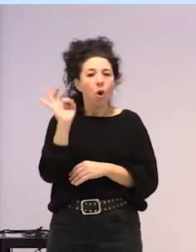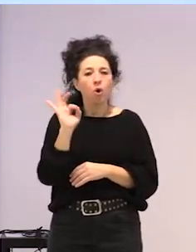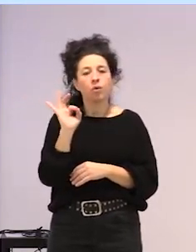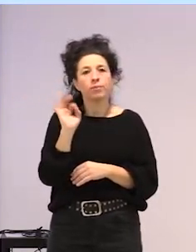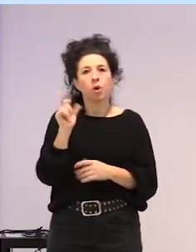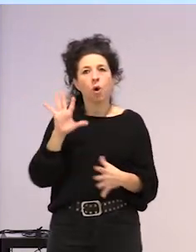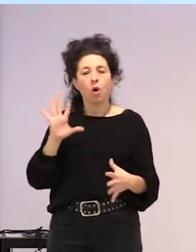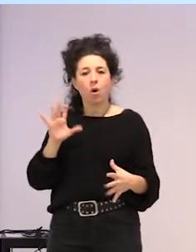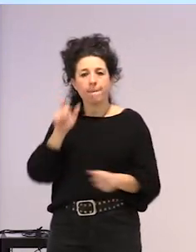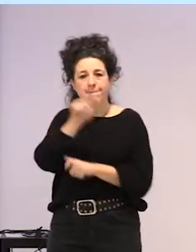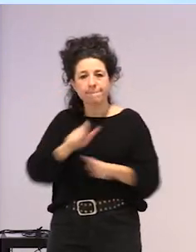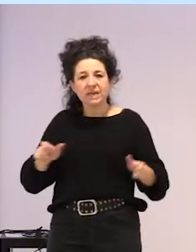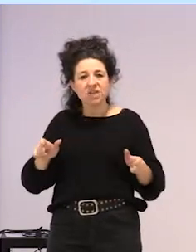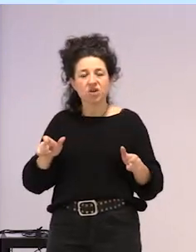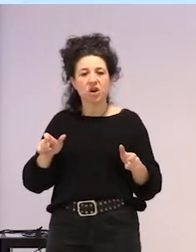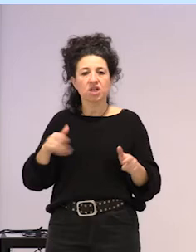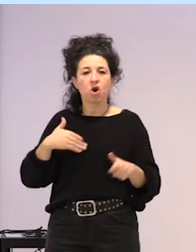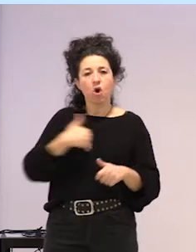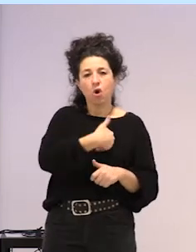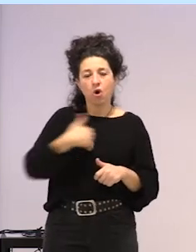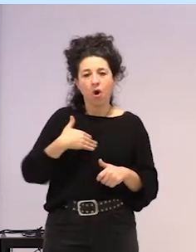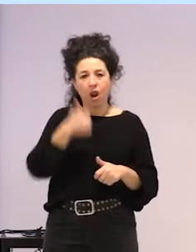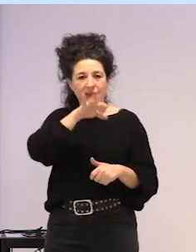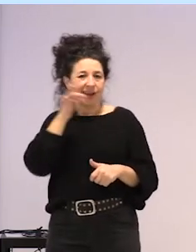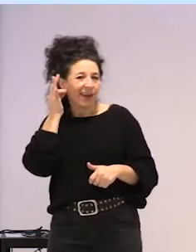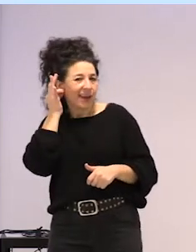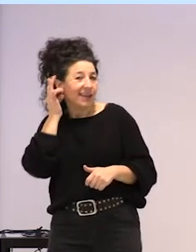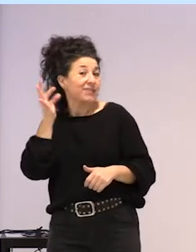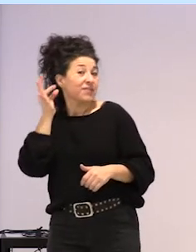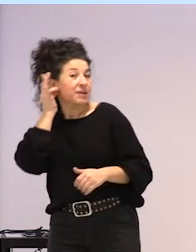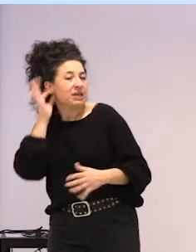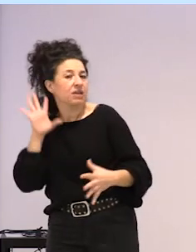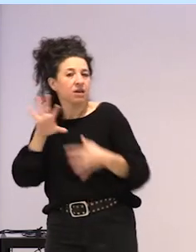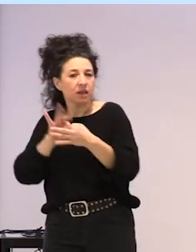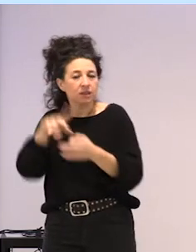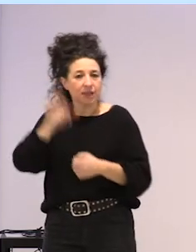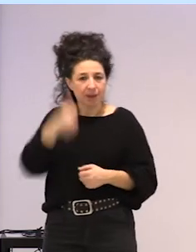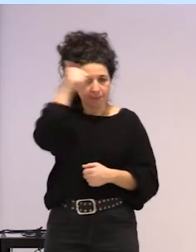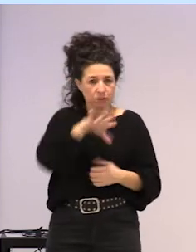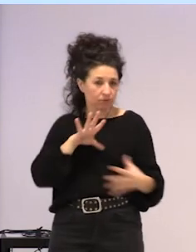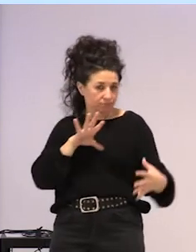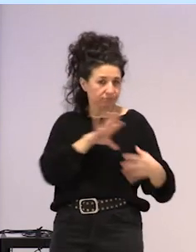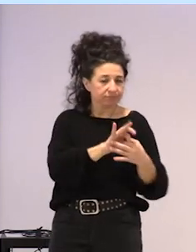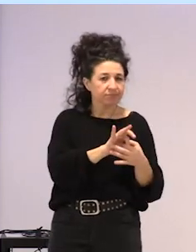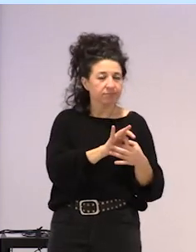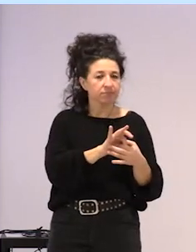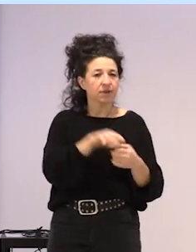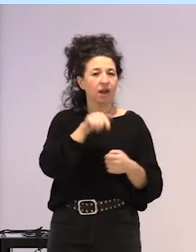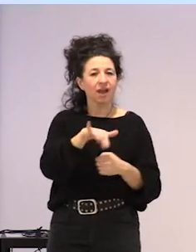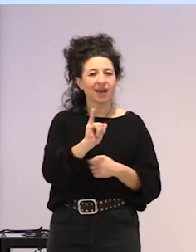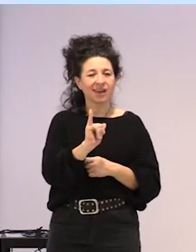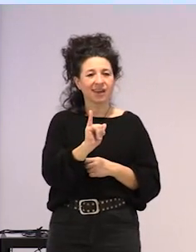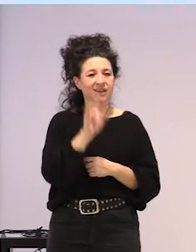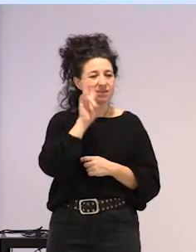feminitateari lotutako jenero rolak, masculinitateari lotutakoak ere bai, ez? zement daukagu, zer da,